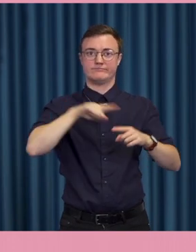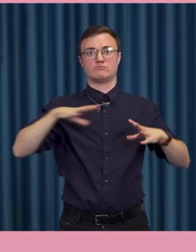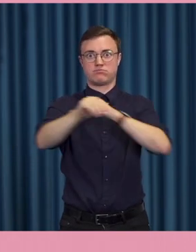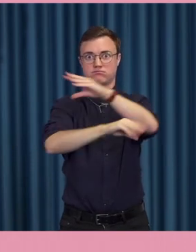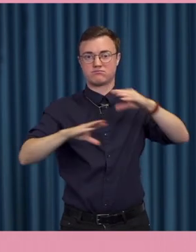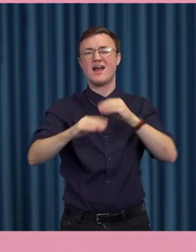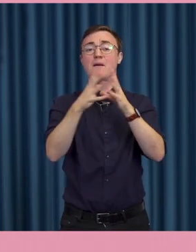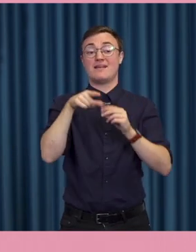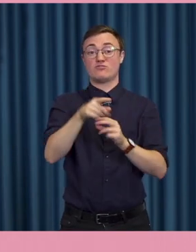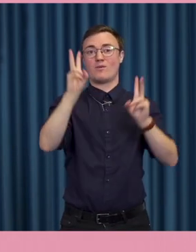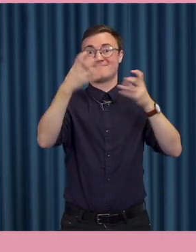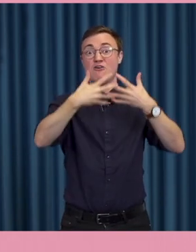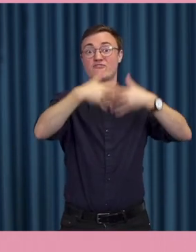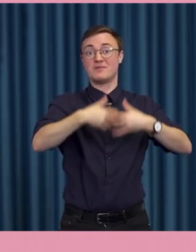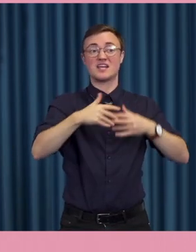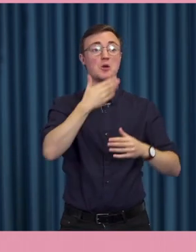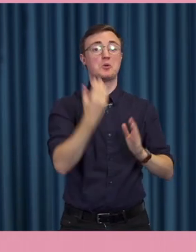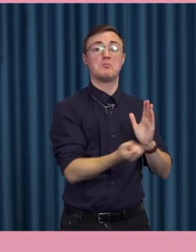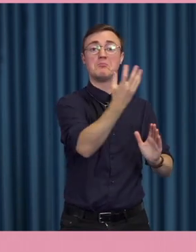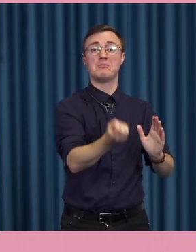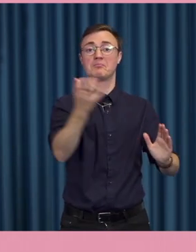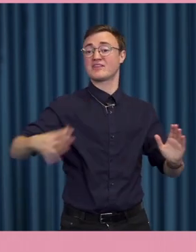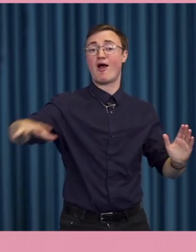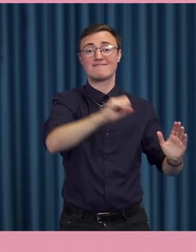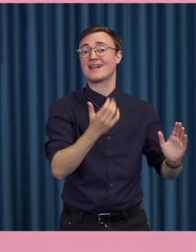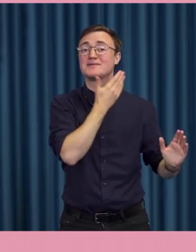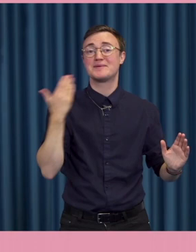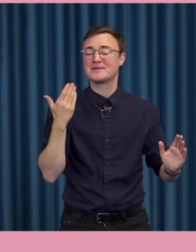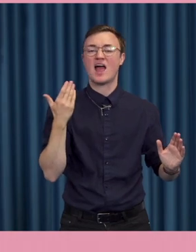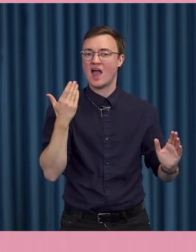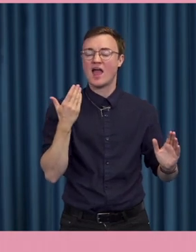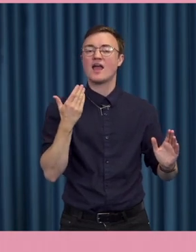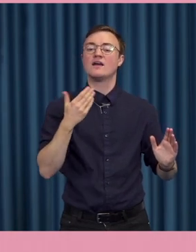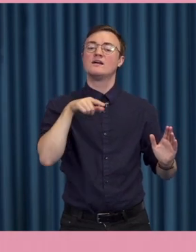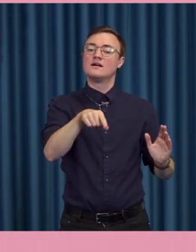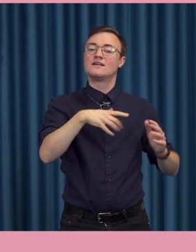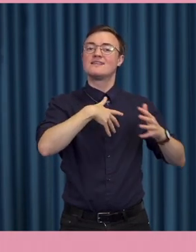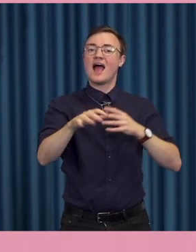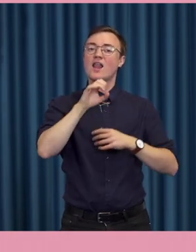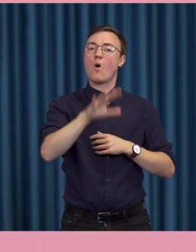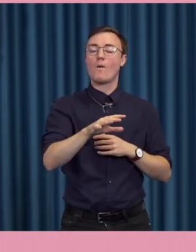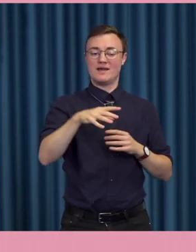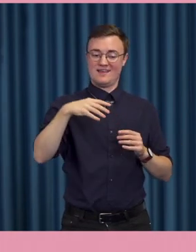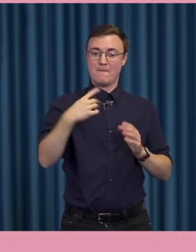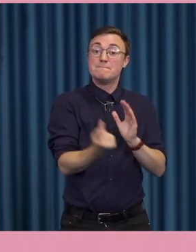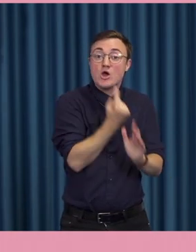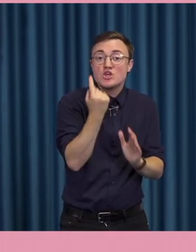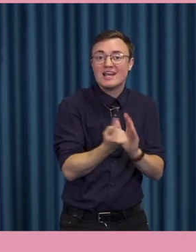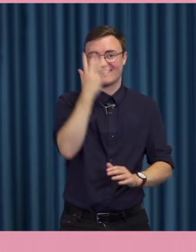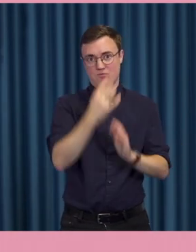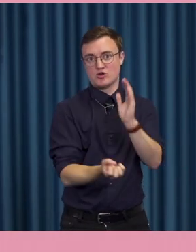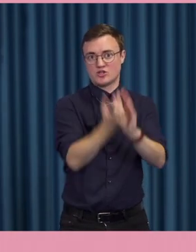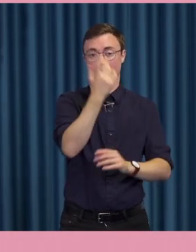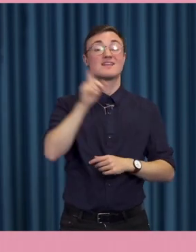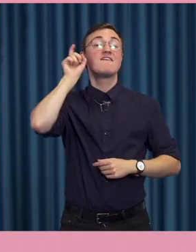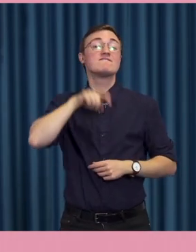fabrikerna de har ju inte poppat upp överallt. Utan snarare handlar det om insatser och möjligheter som har skapats. Fake